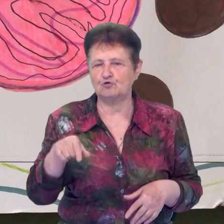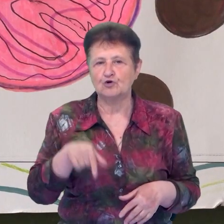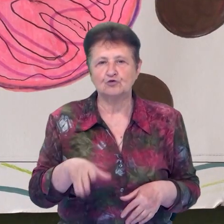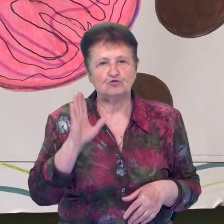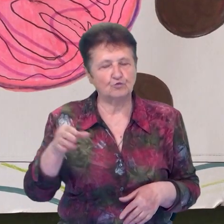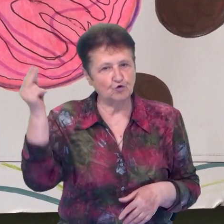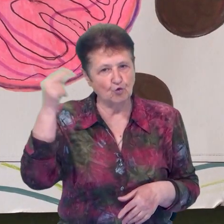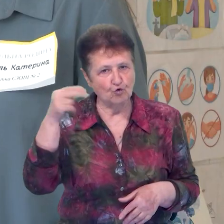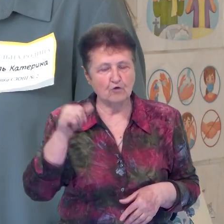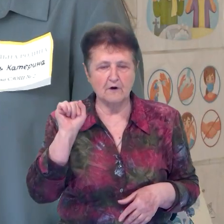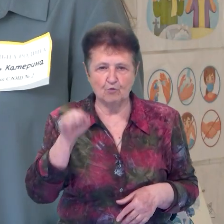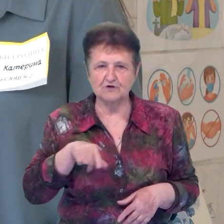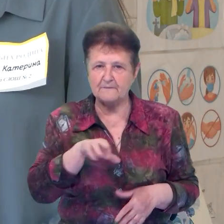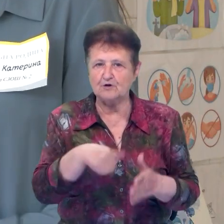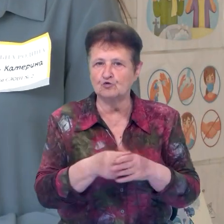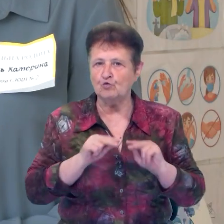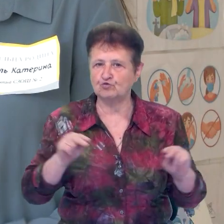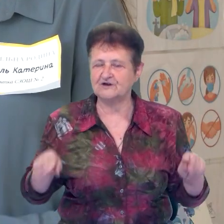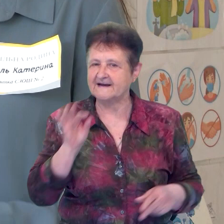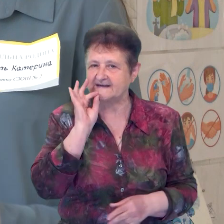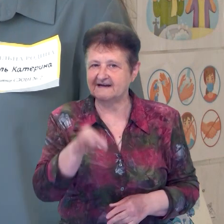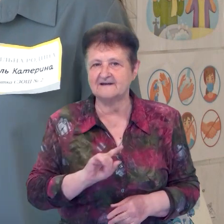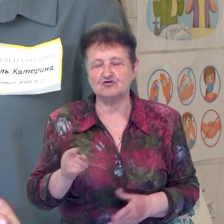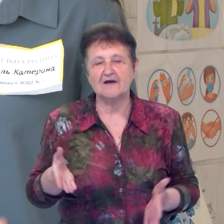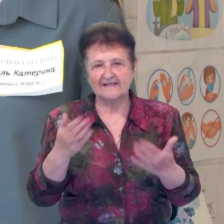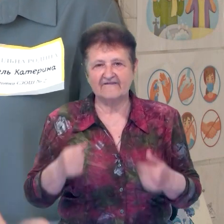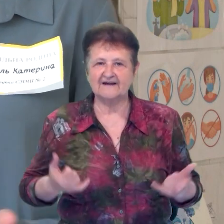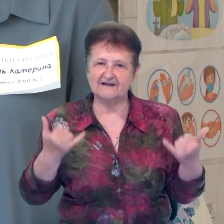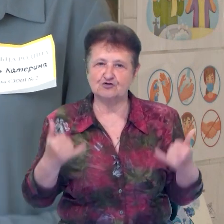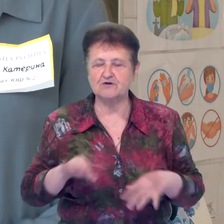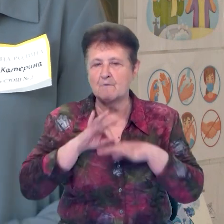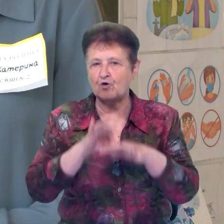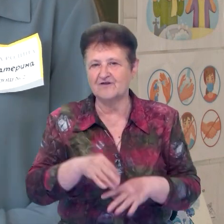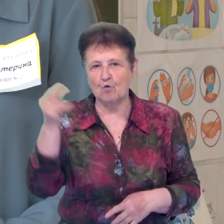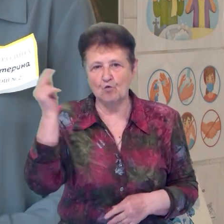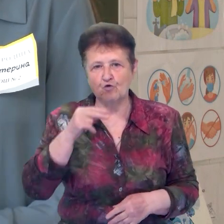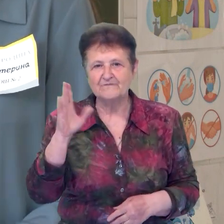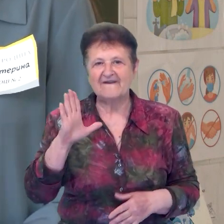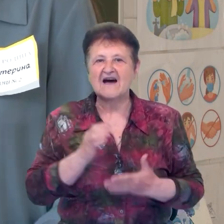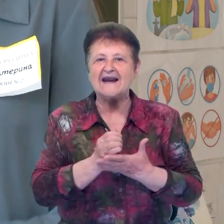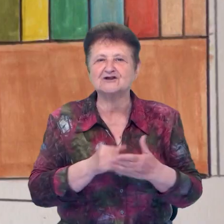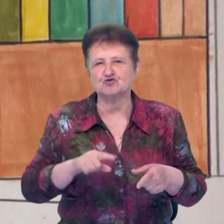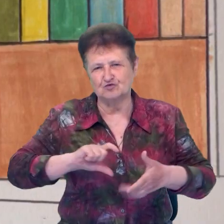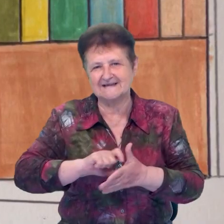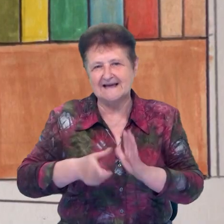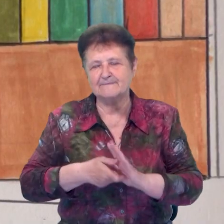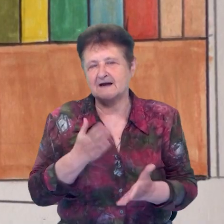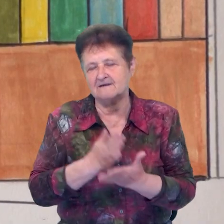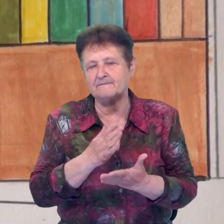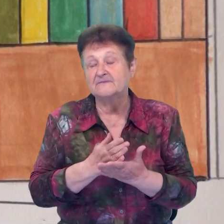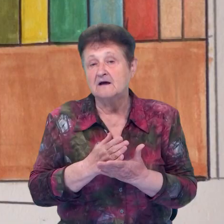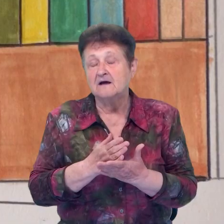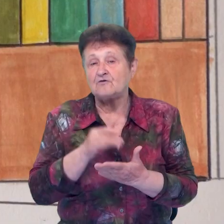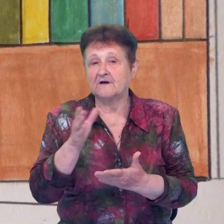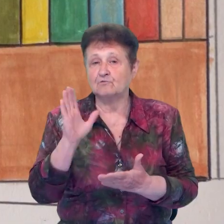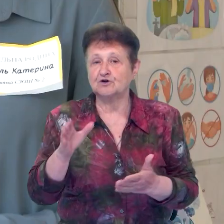проходити уроки. Ви можете підійти до вчителя, сказати, що давайте сьогодні проведемо урок у ресурсній кімнаті. От, наприклад, завтра в